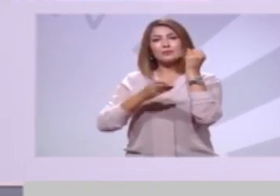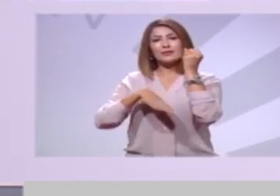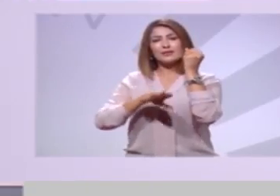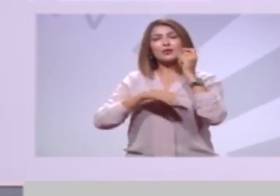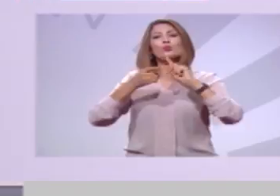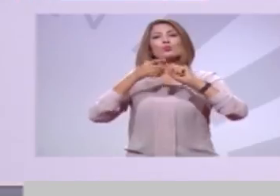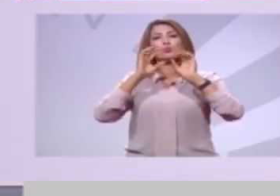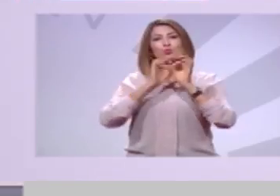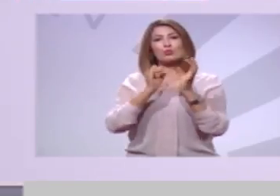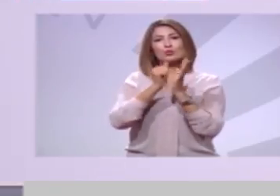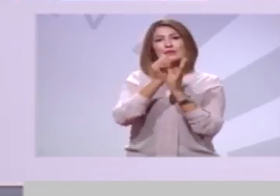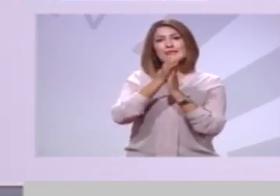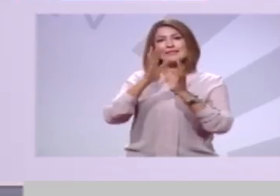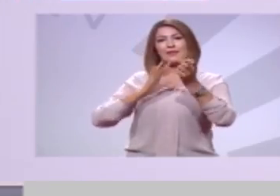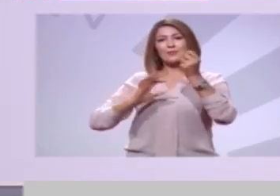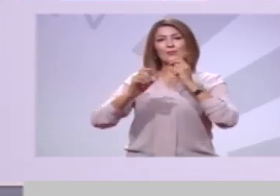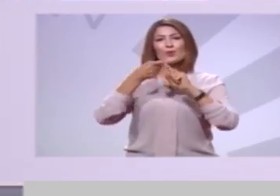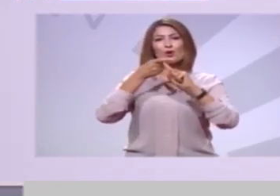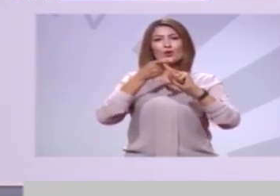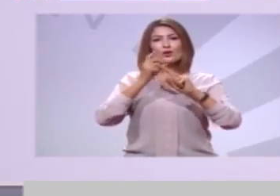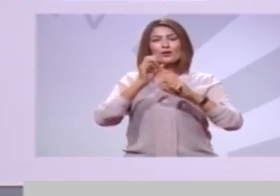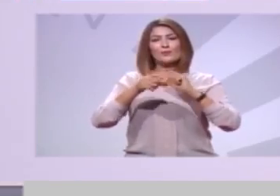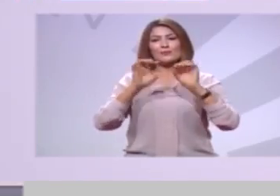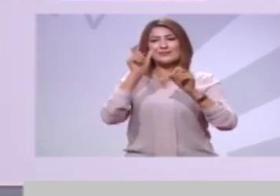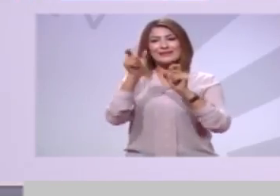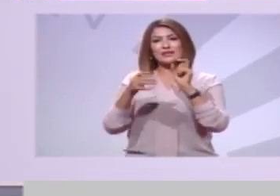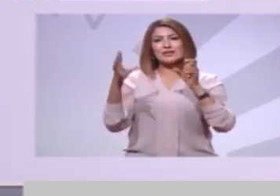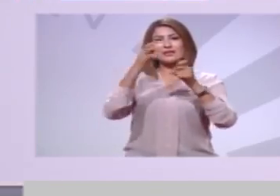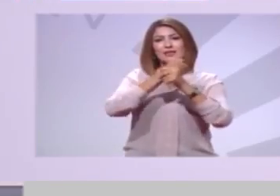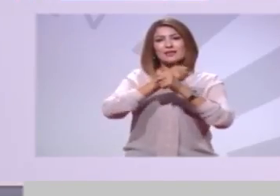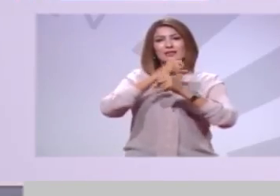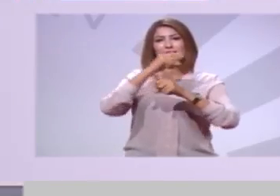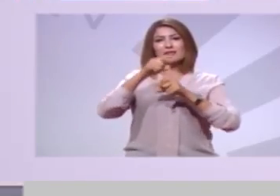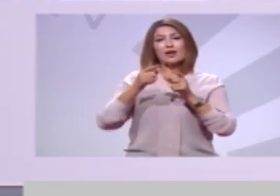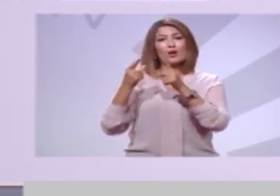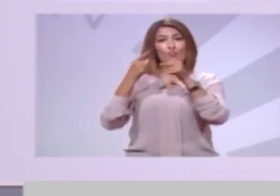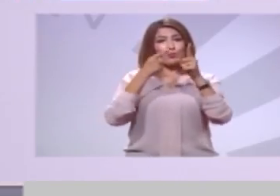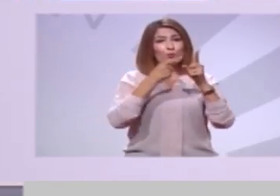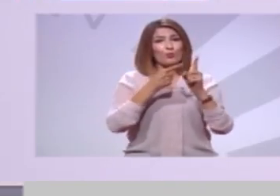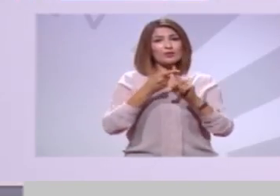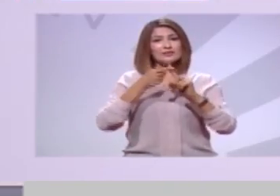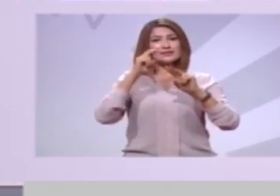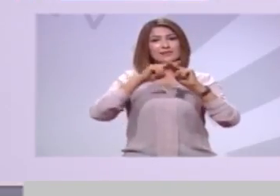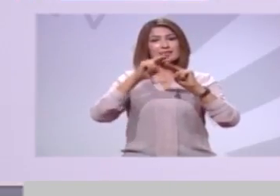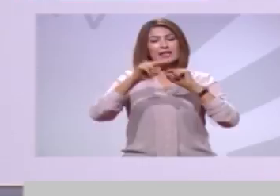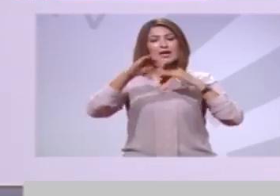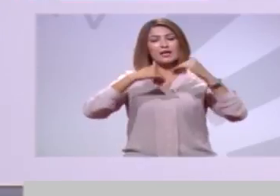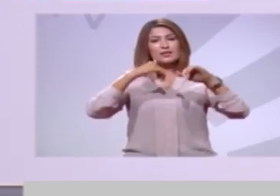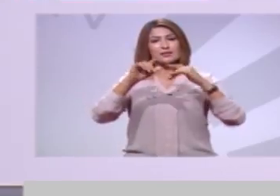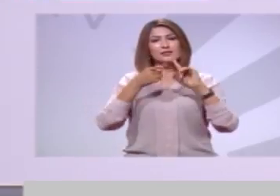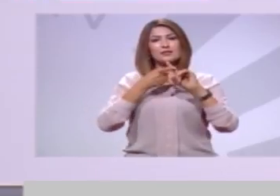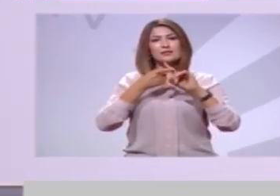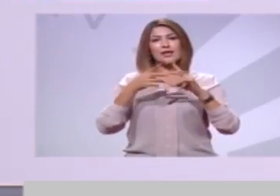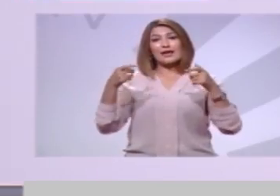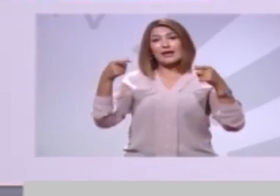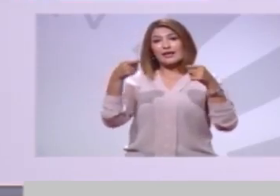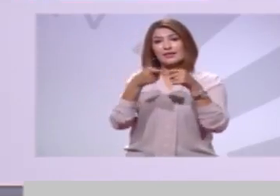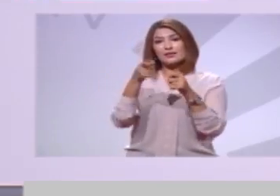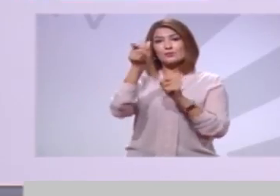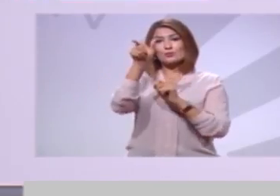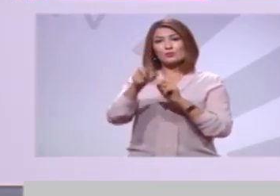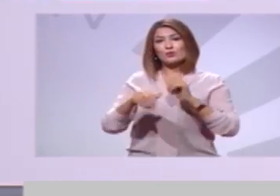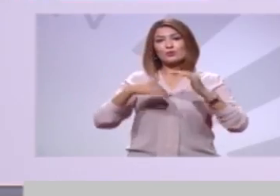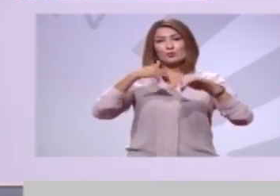ونوعدكم به تعميم إنجاز شبكات التطهير تعبيد الطرقات المهترأة بالأرياف والاهتمام